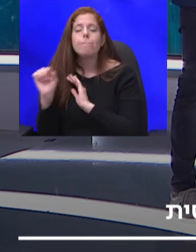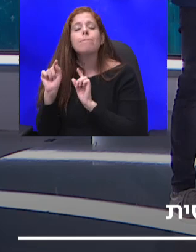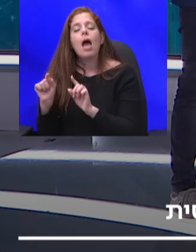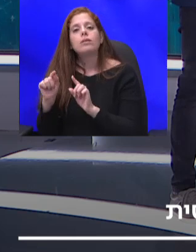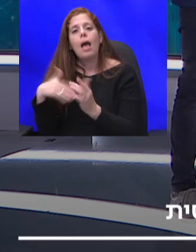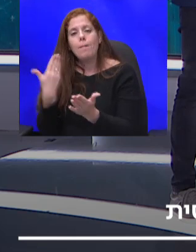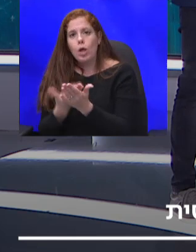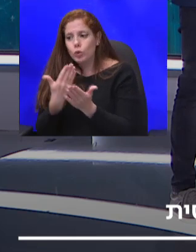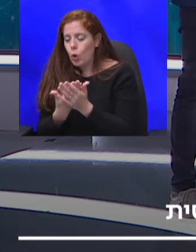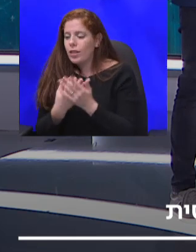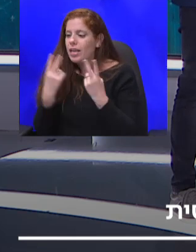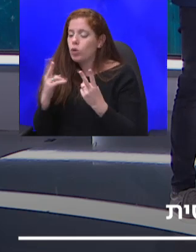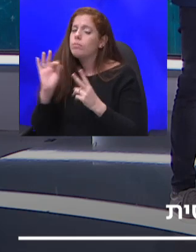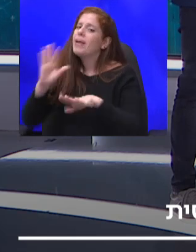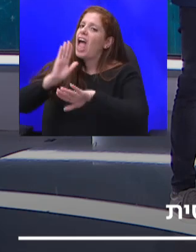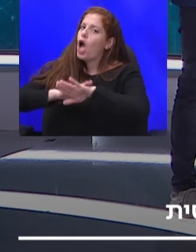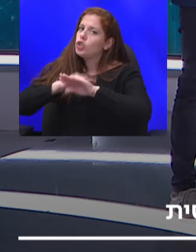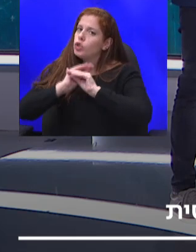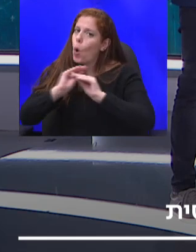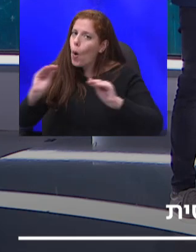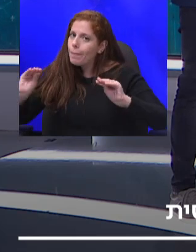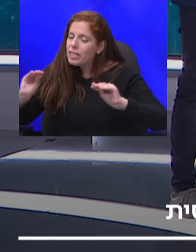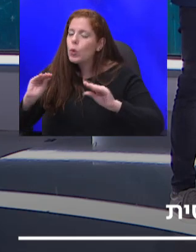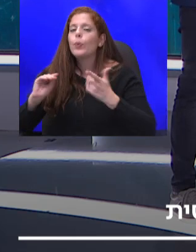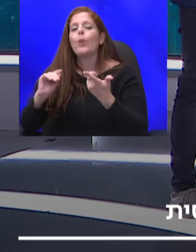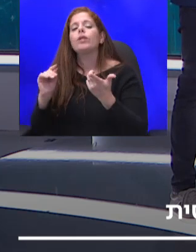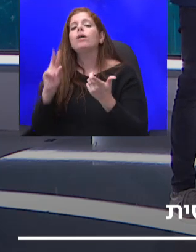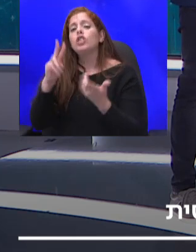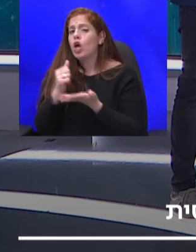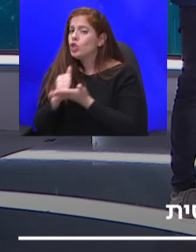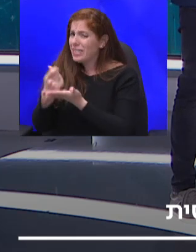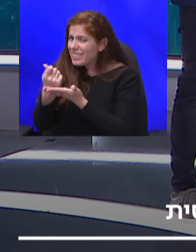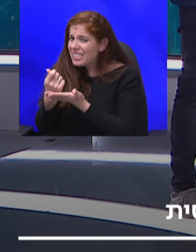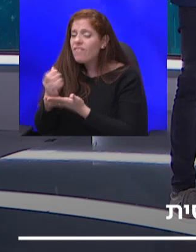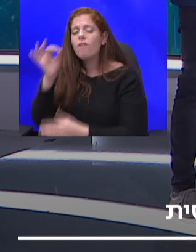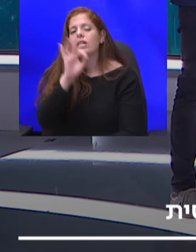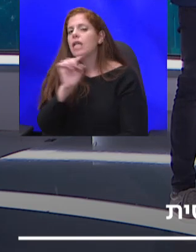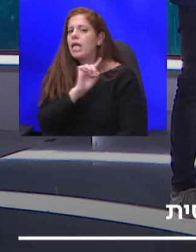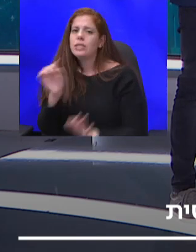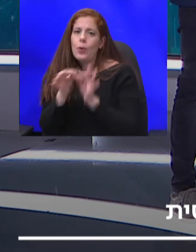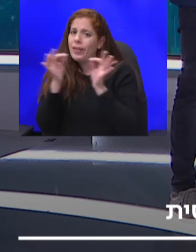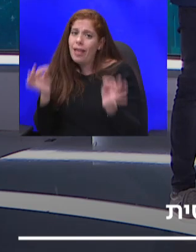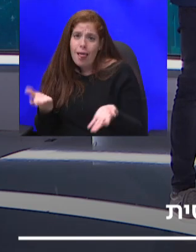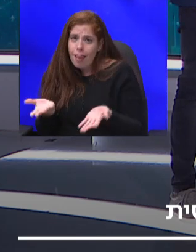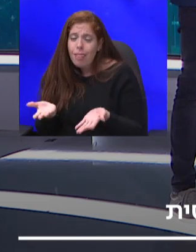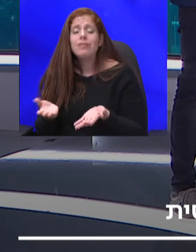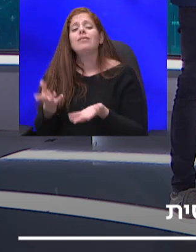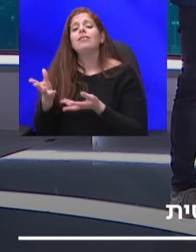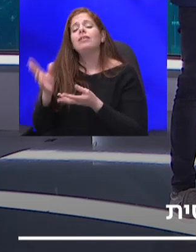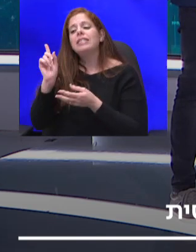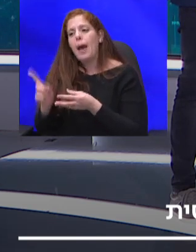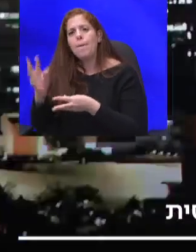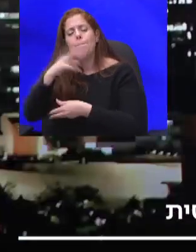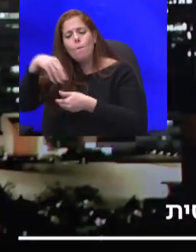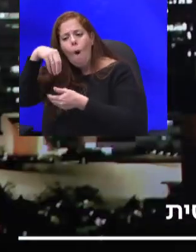מקצועיות. הוקצה לזה תקציב, אבל עדיין זה לא יצא לפועל, עם מעורבות גדולה של מעסיקים, שיוכלו